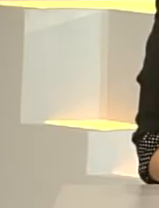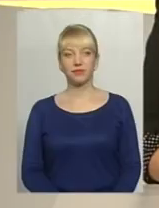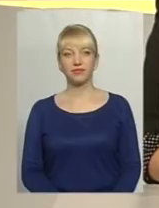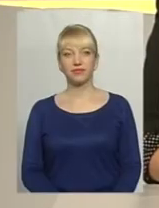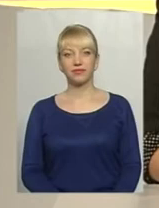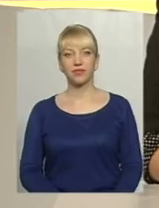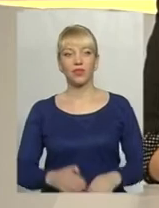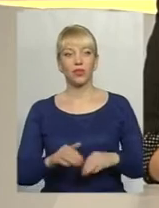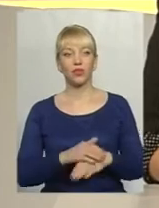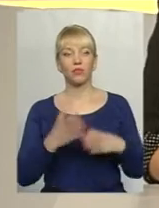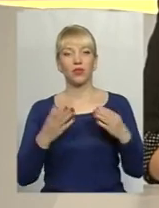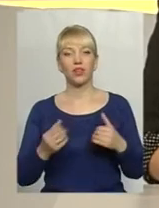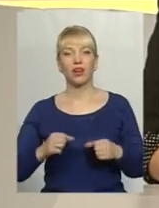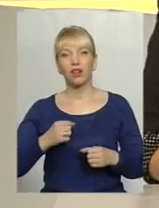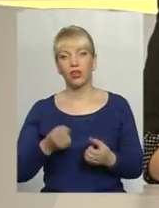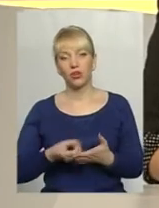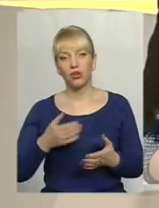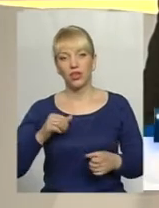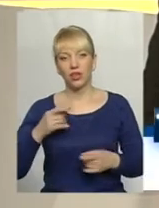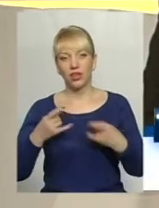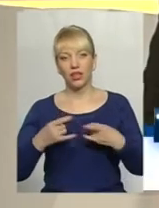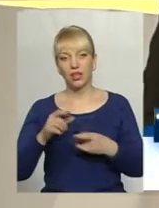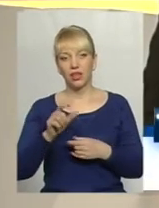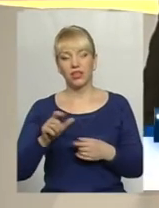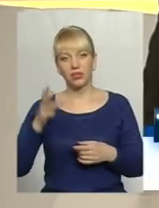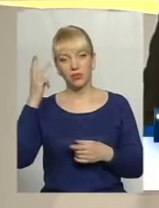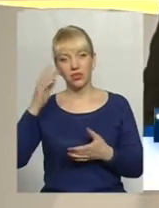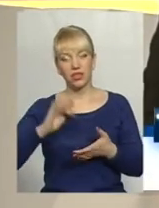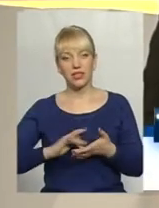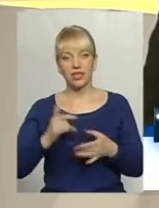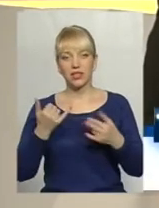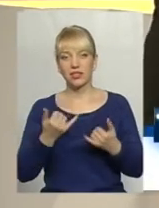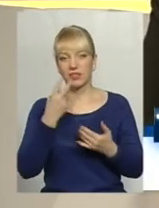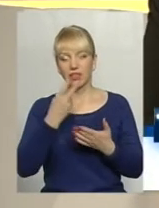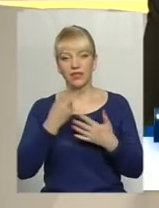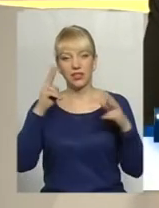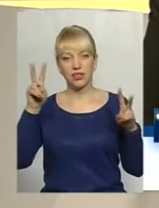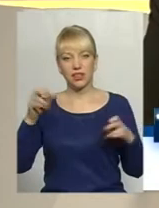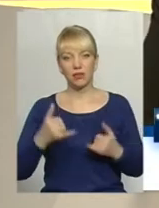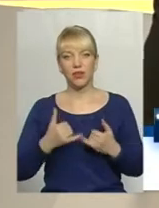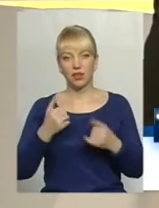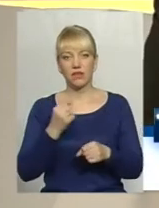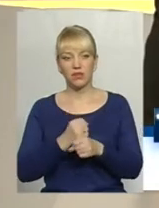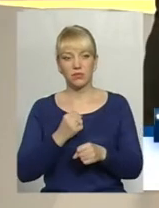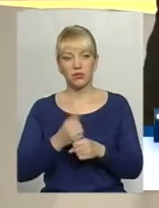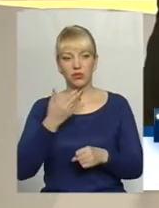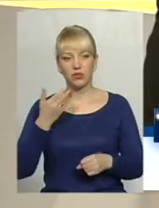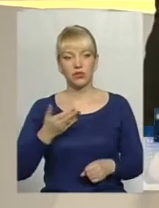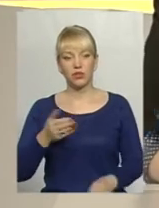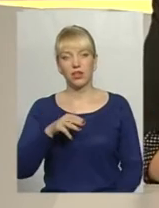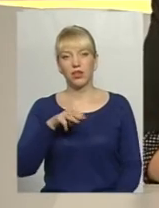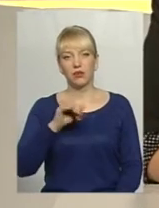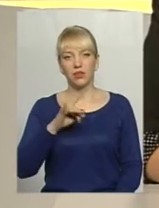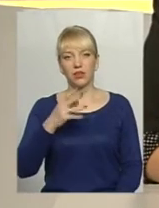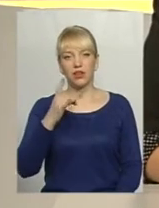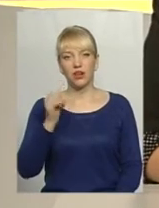Доброго дня, дорогі телеглядачі канала Поділля Центр. В ефірі тема. Сьогодні для вас у студії працює ведуча юна